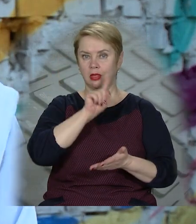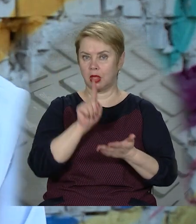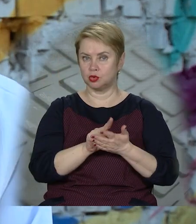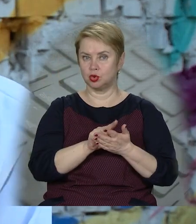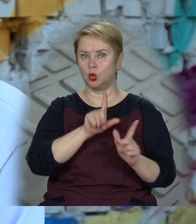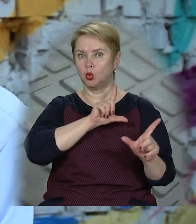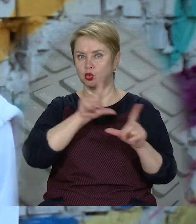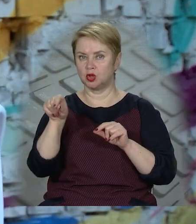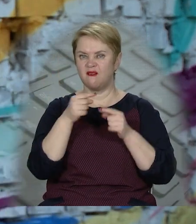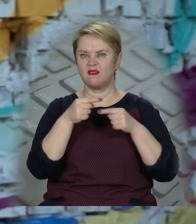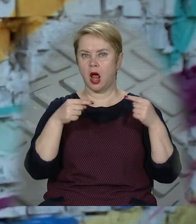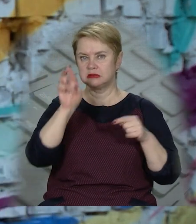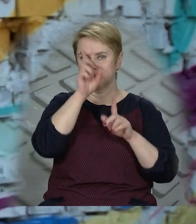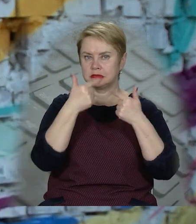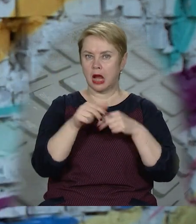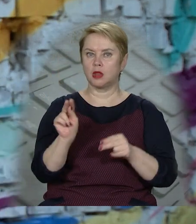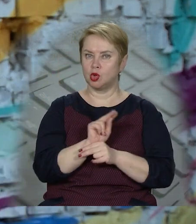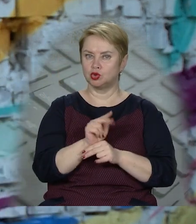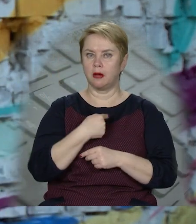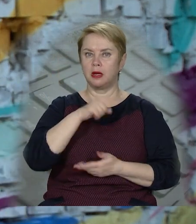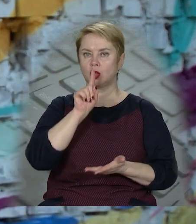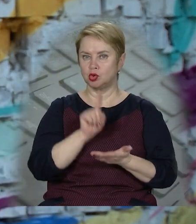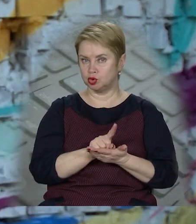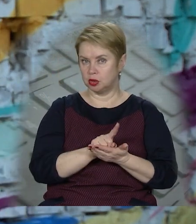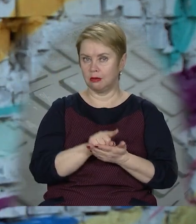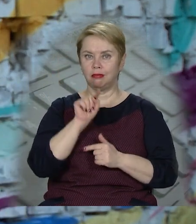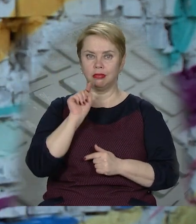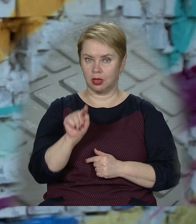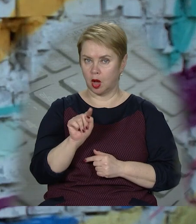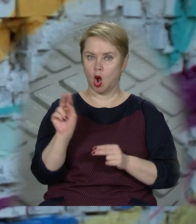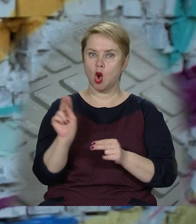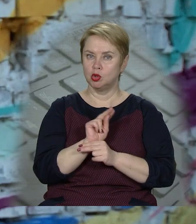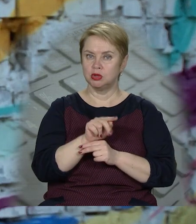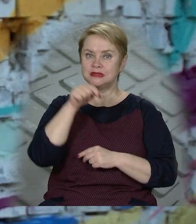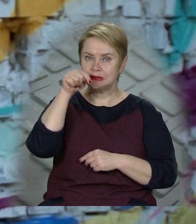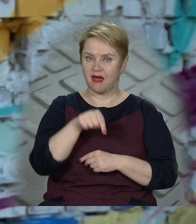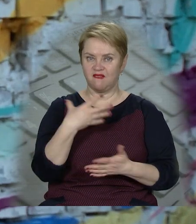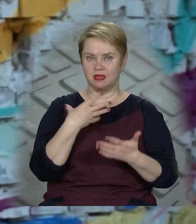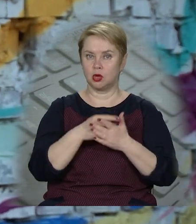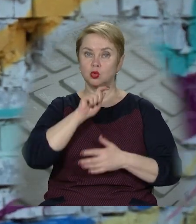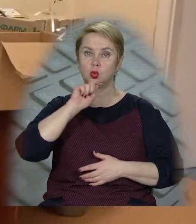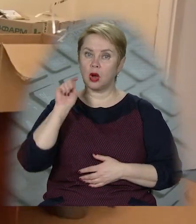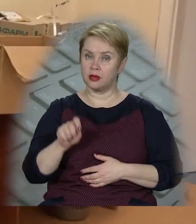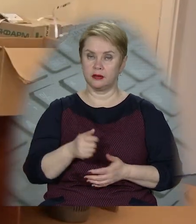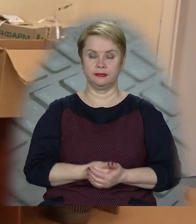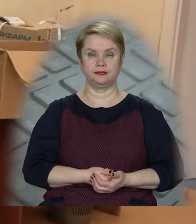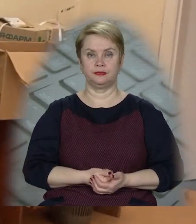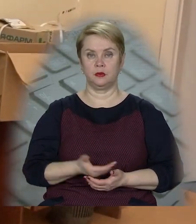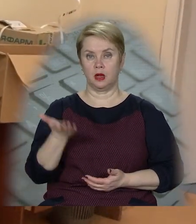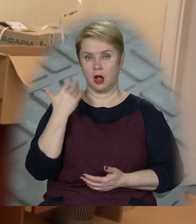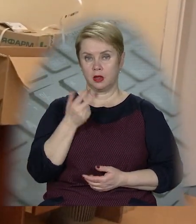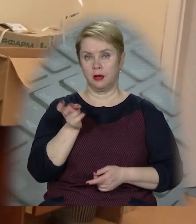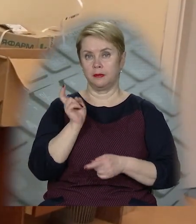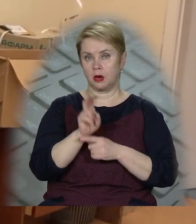маємо уїжджати в різні країни лічитися. Ми маємо їх лічити тут, в нашій Україні. Коли приходять